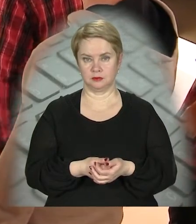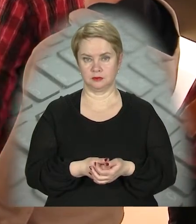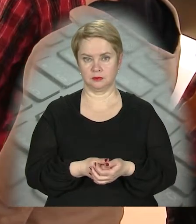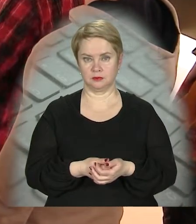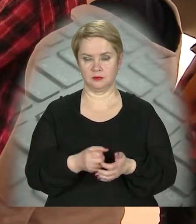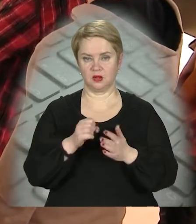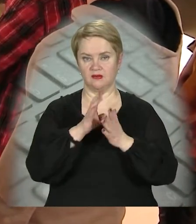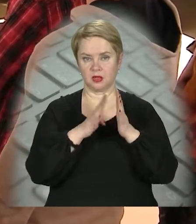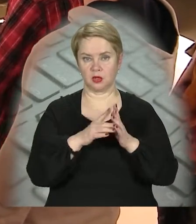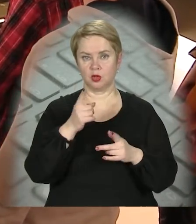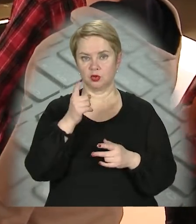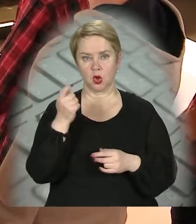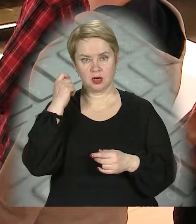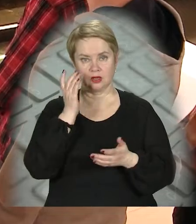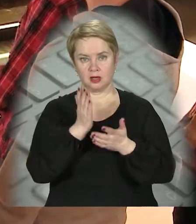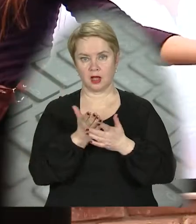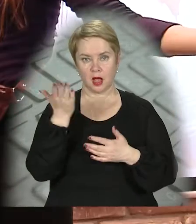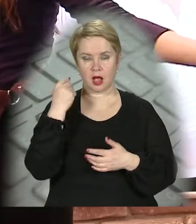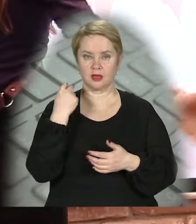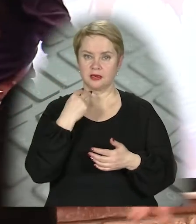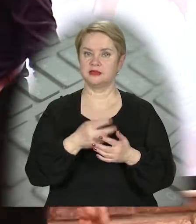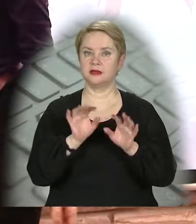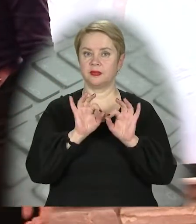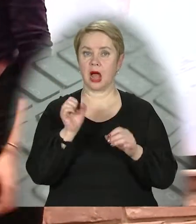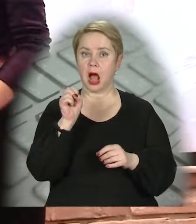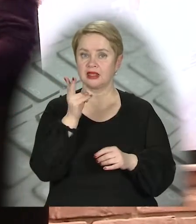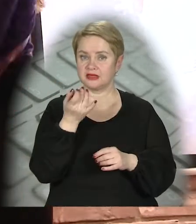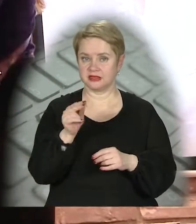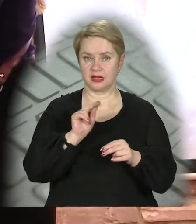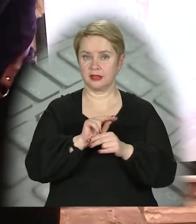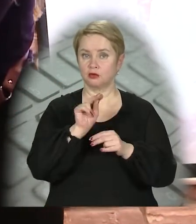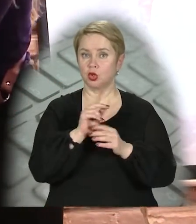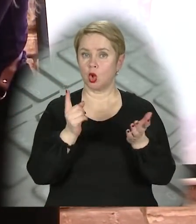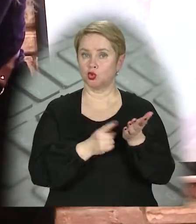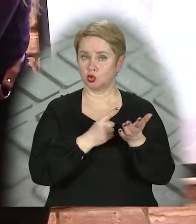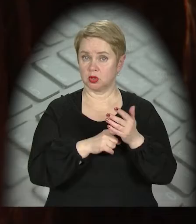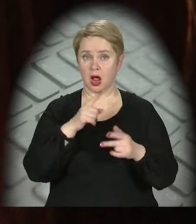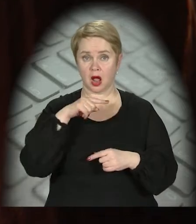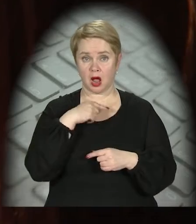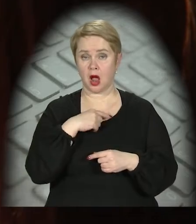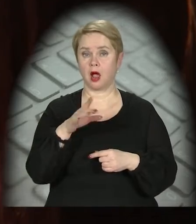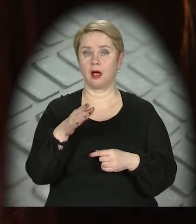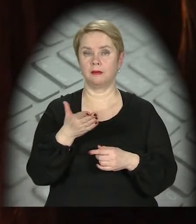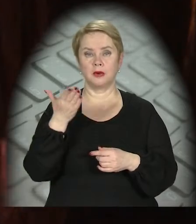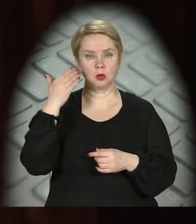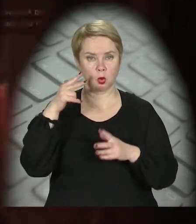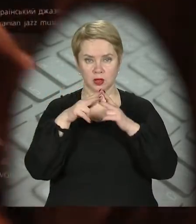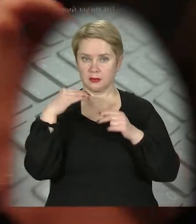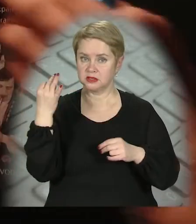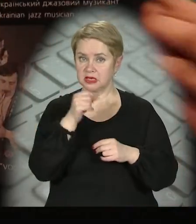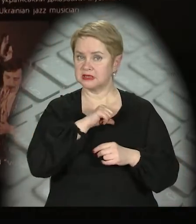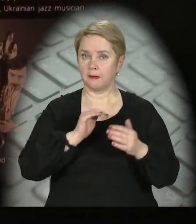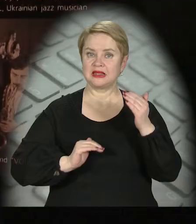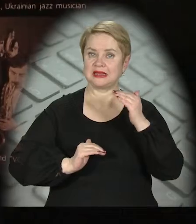19-го століття. Тут знаходишся колись англійський. Анастасія навчається на журналіста. Каже, минулий Дніпра вона цікавиться